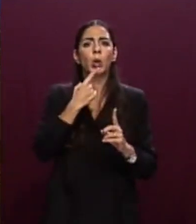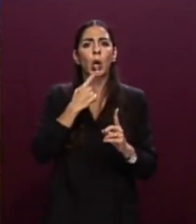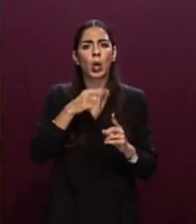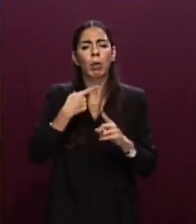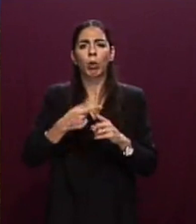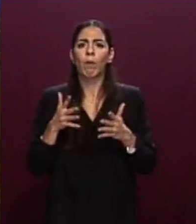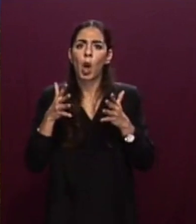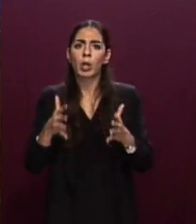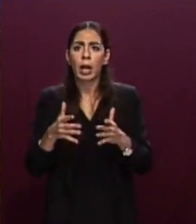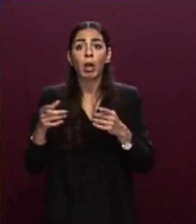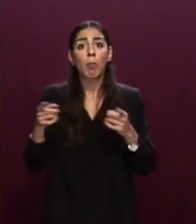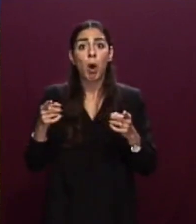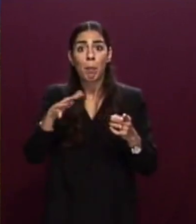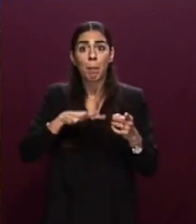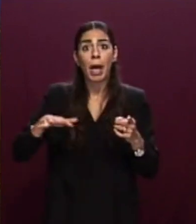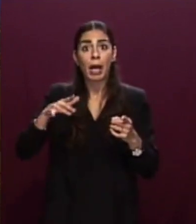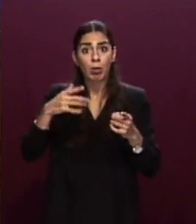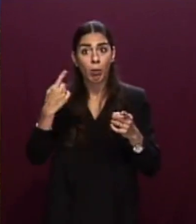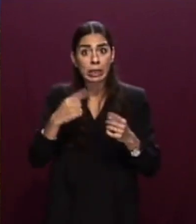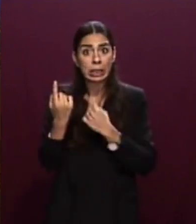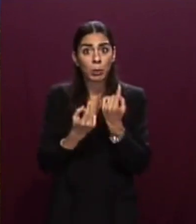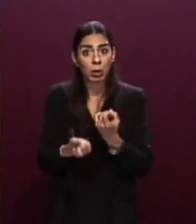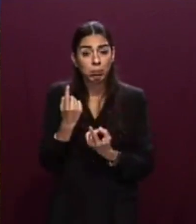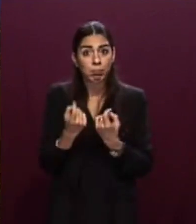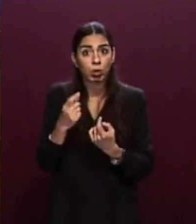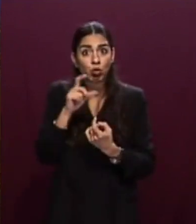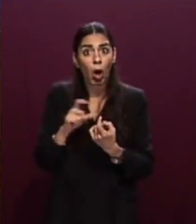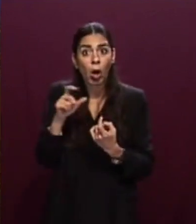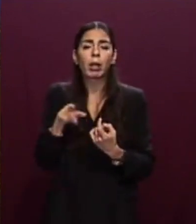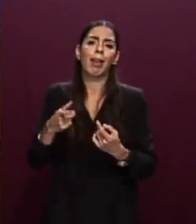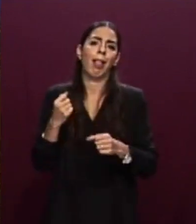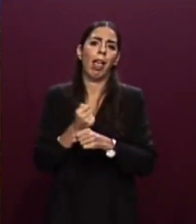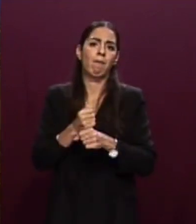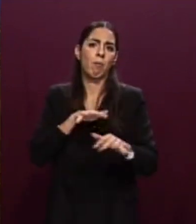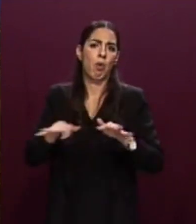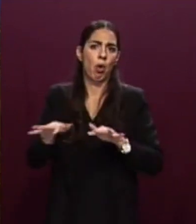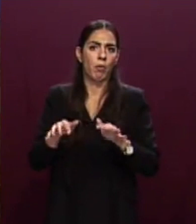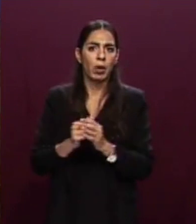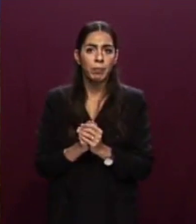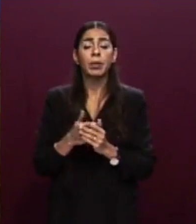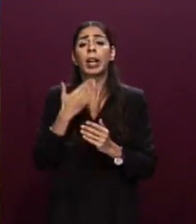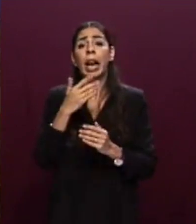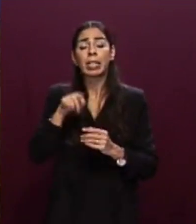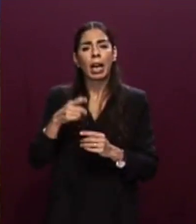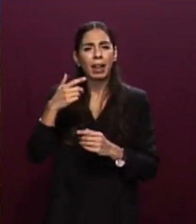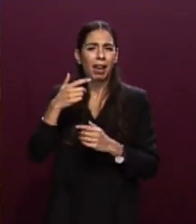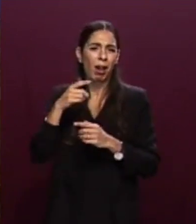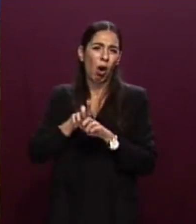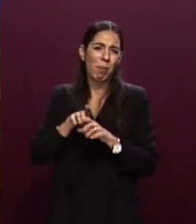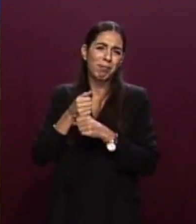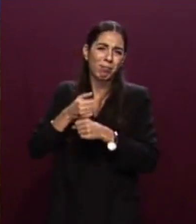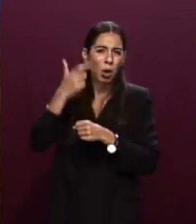occasione dei fatti in questione. Vorrei anche rivolgere un ringraziamento a nome del Governo e mio personale a quanti